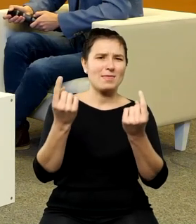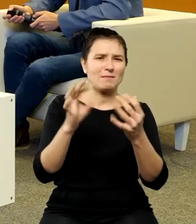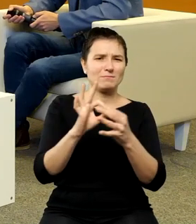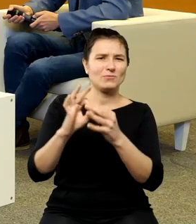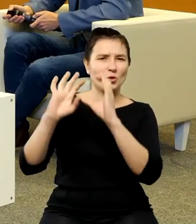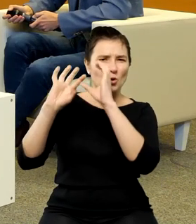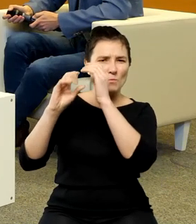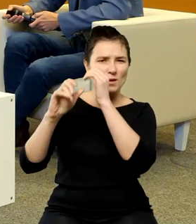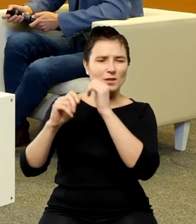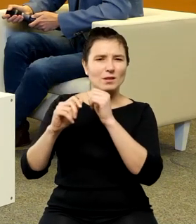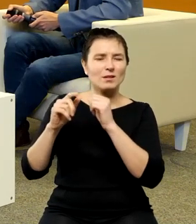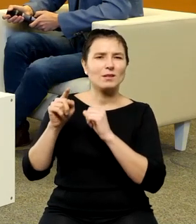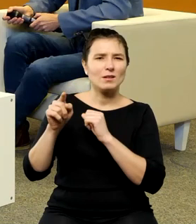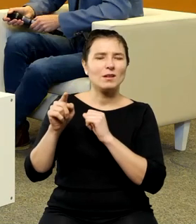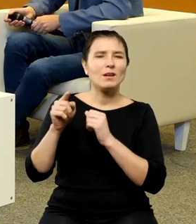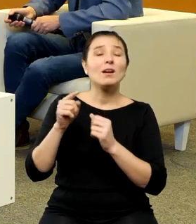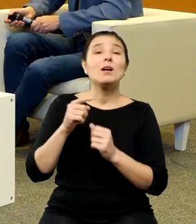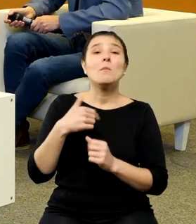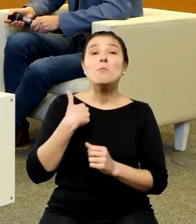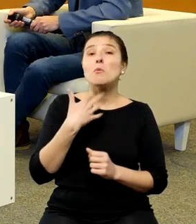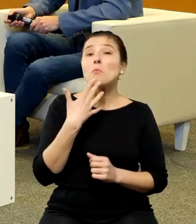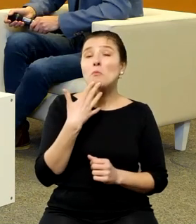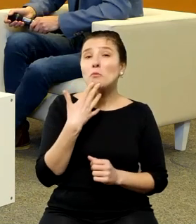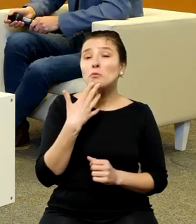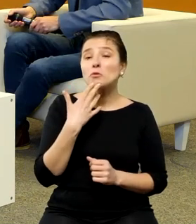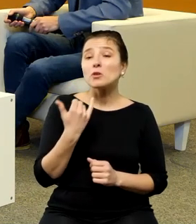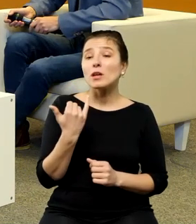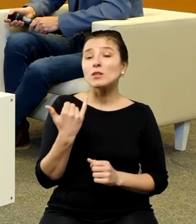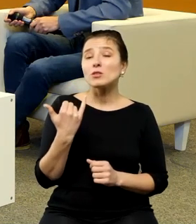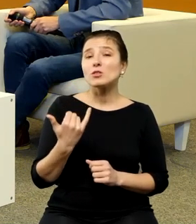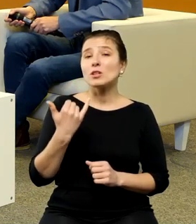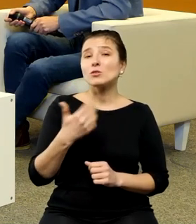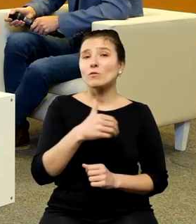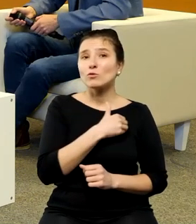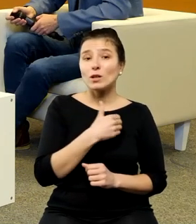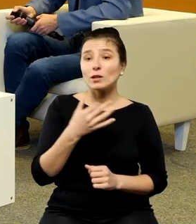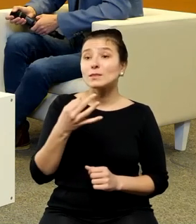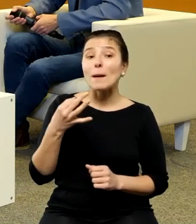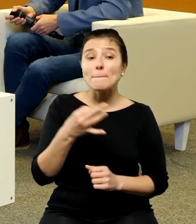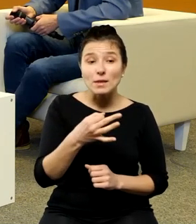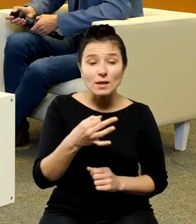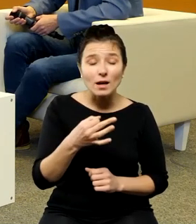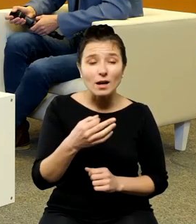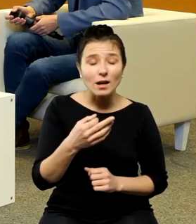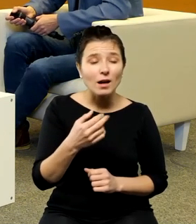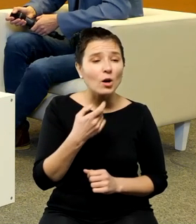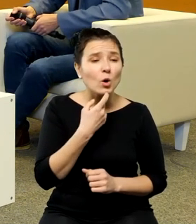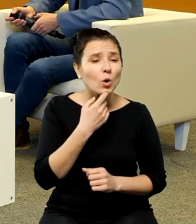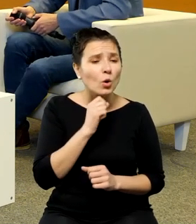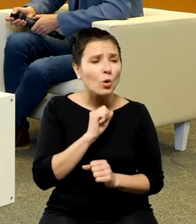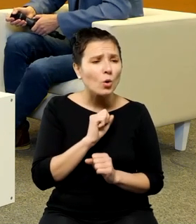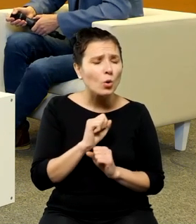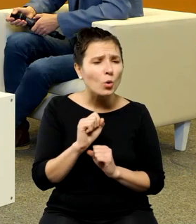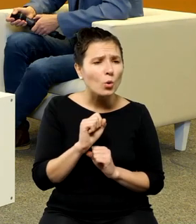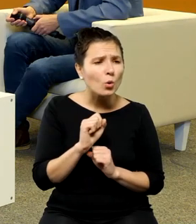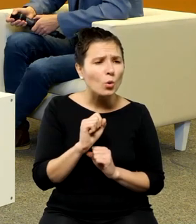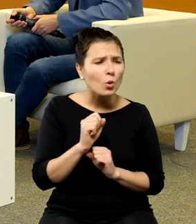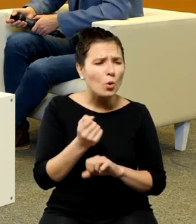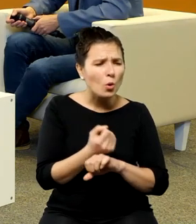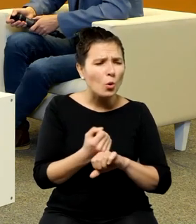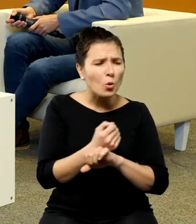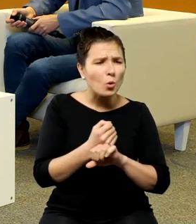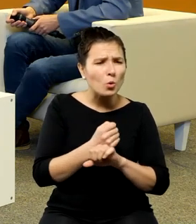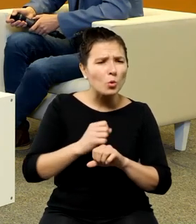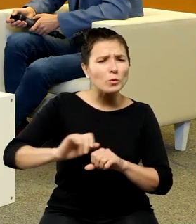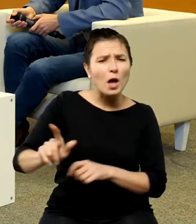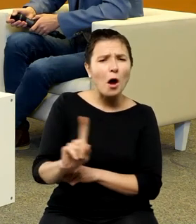Kopernikiem że mówiło się że dziecko w szkole zapytane o to co to jest rudę z ogonem i